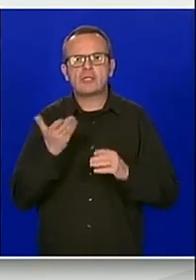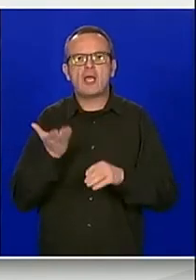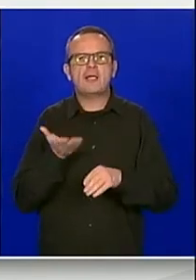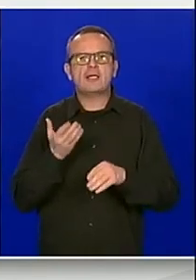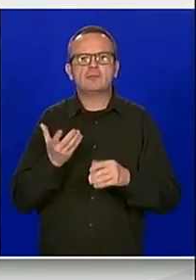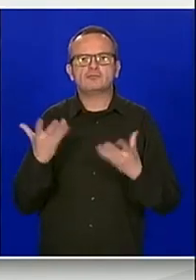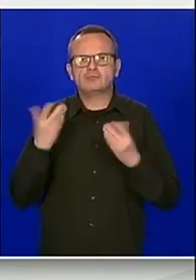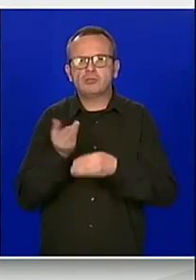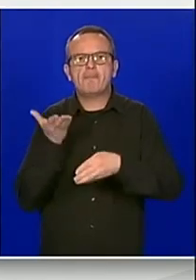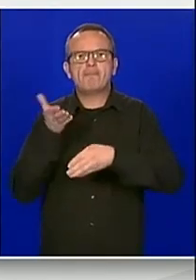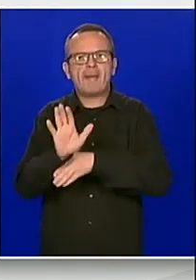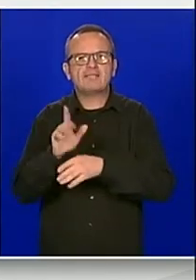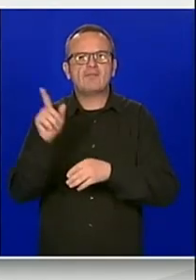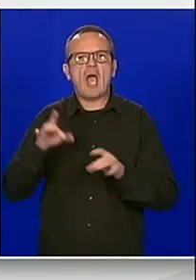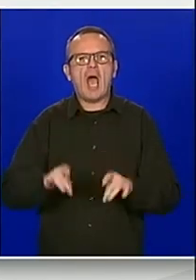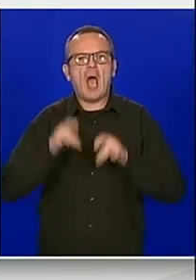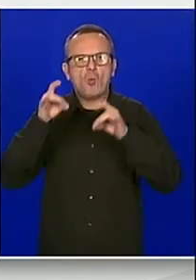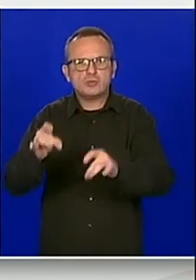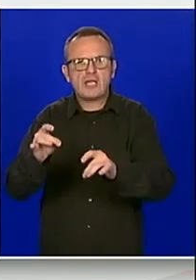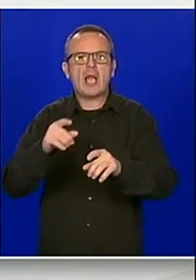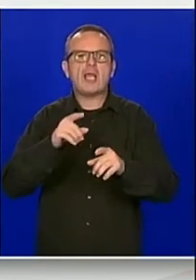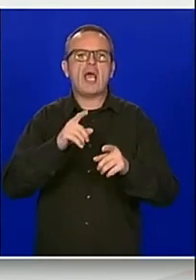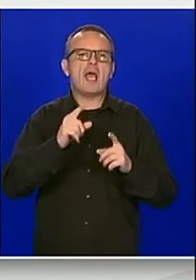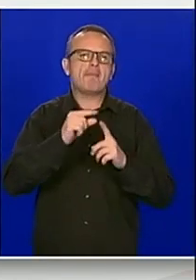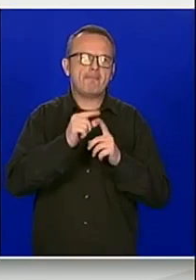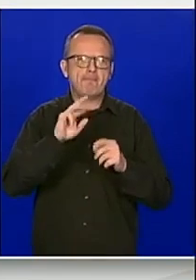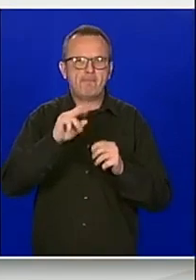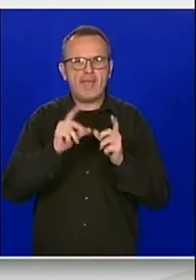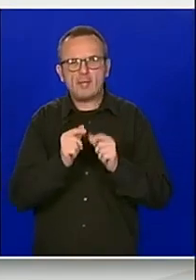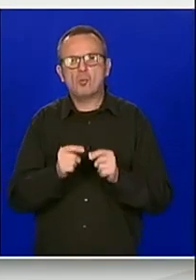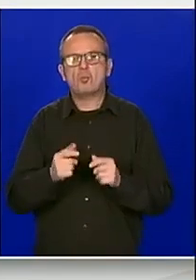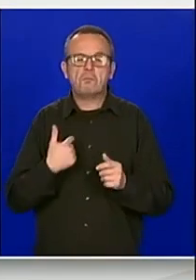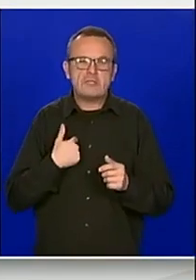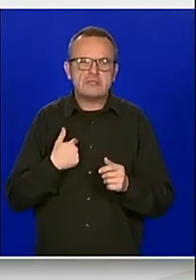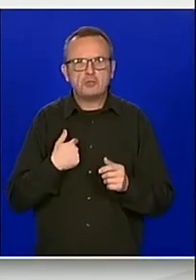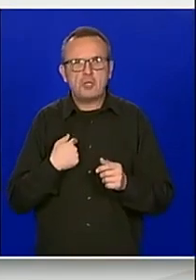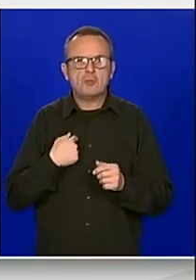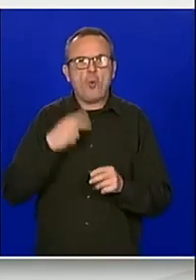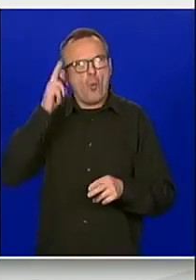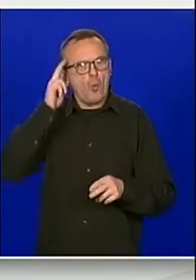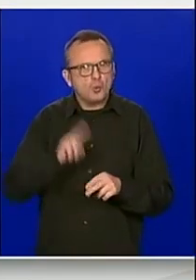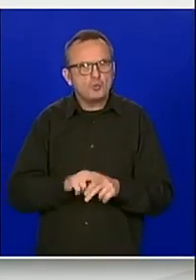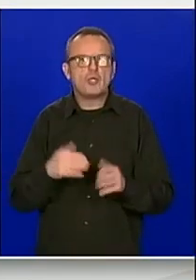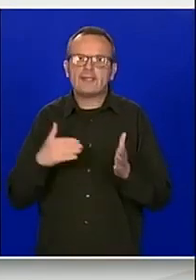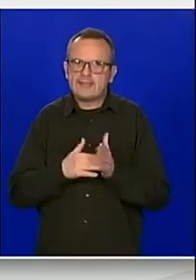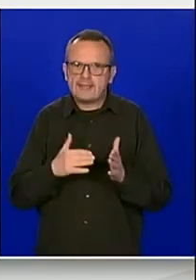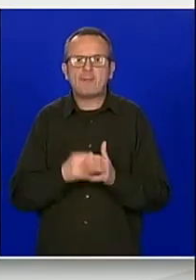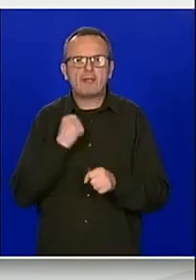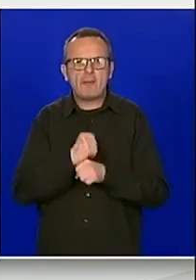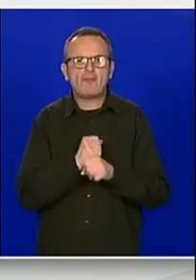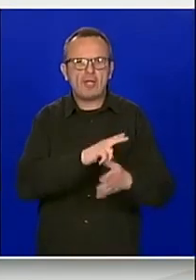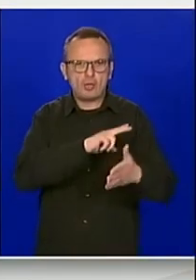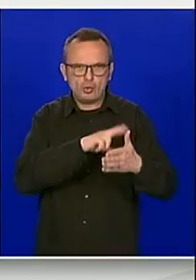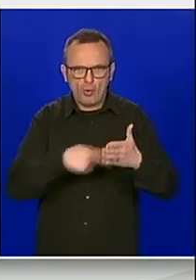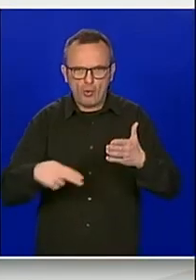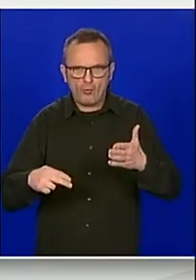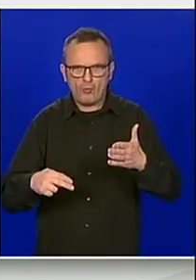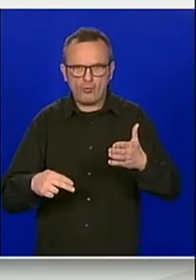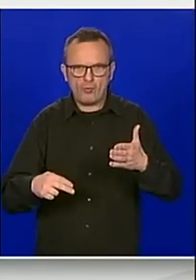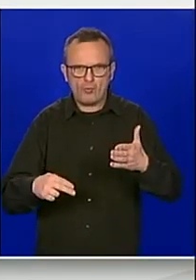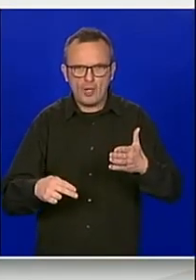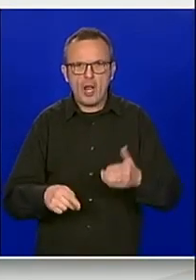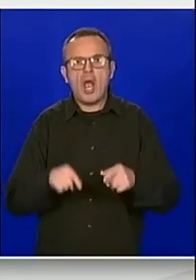Peru došlo se do zaključka da bi bilo dobro potpisati imati ovakve sporazume kojima bi se